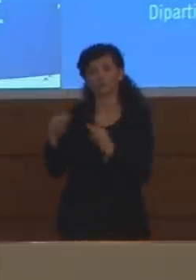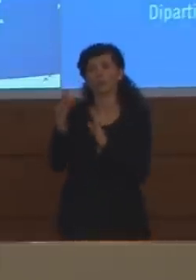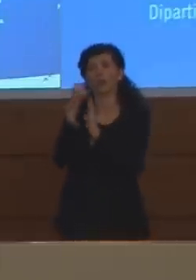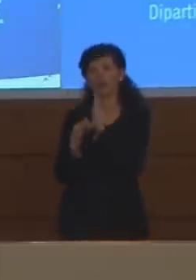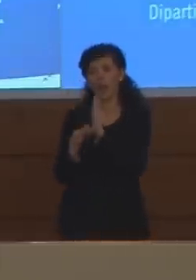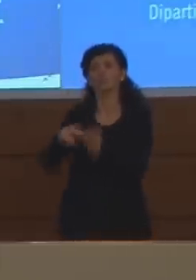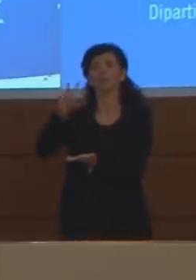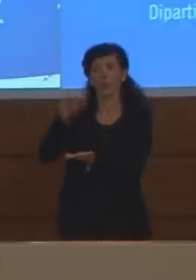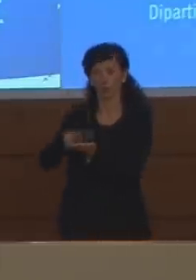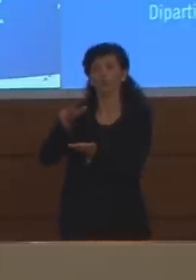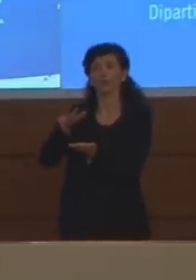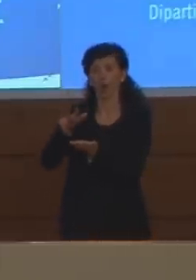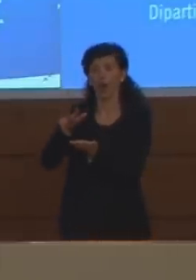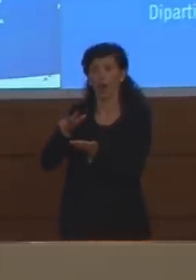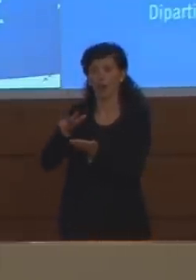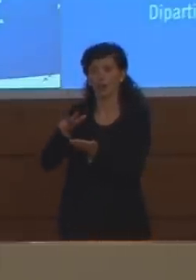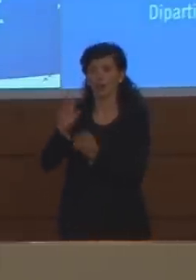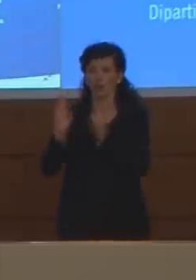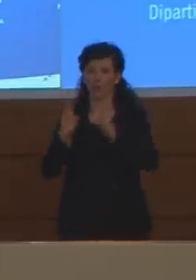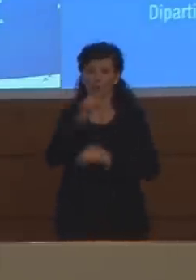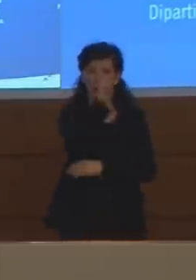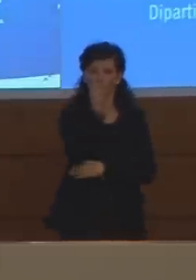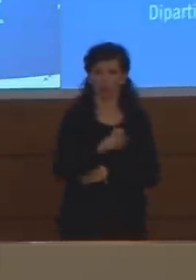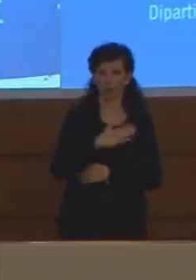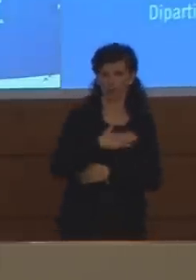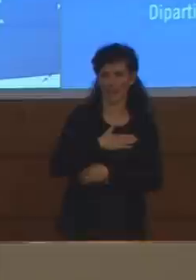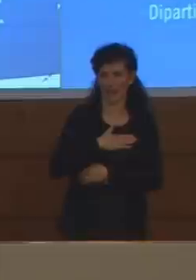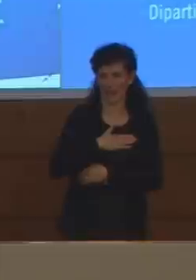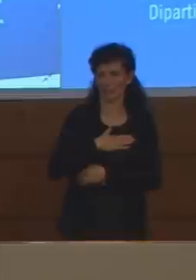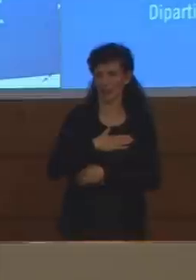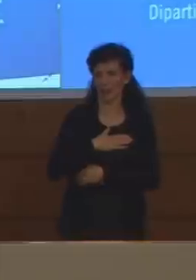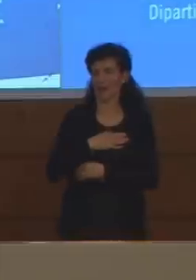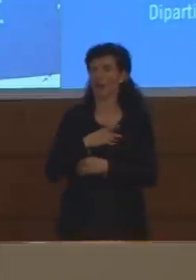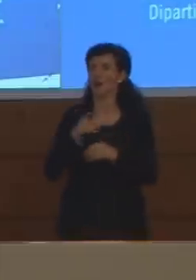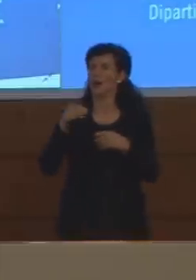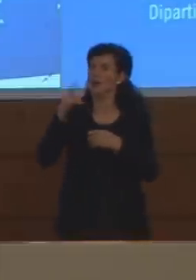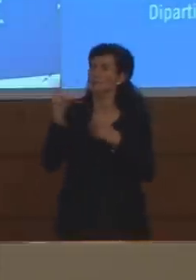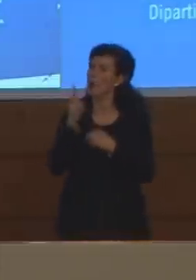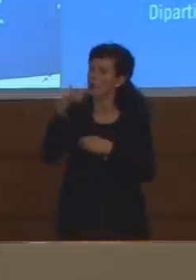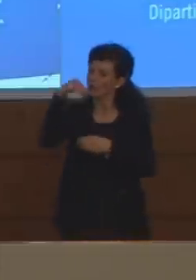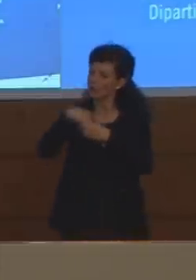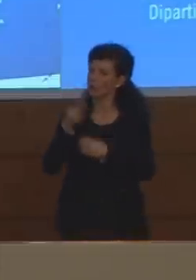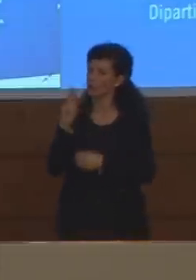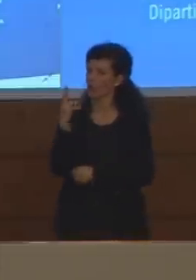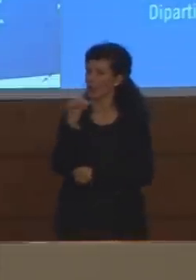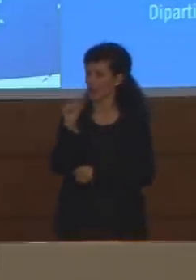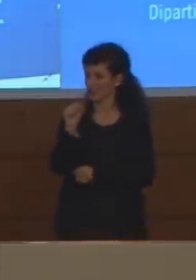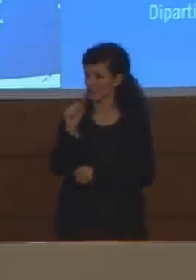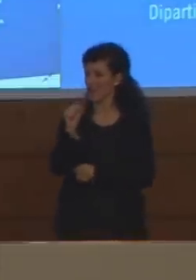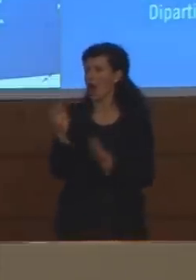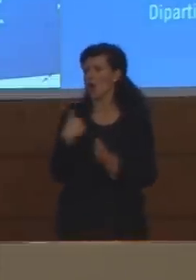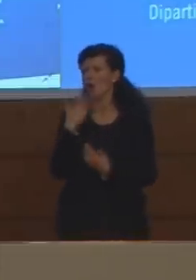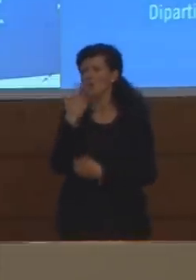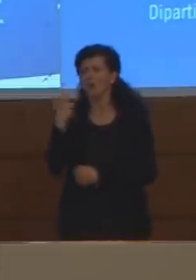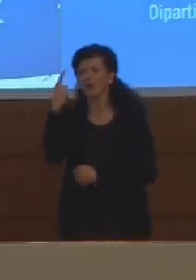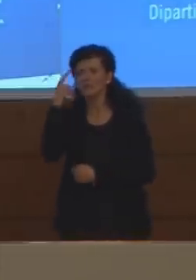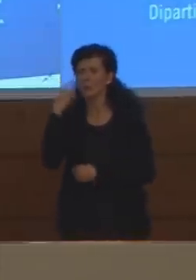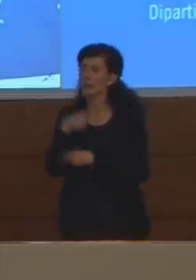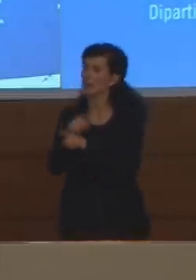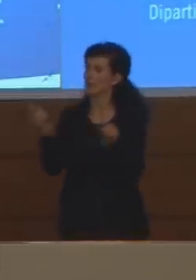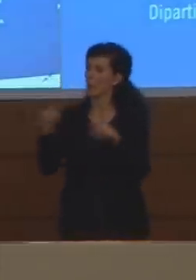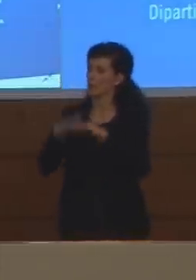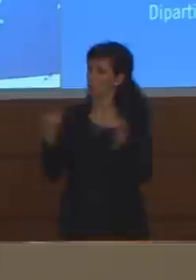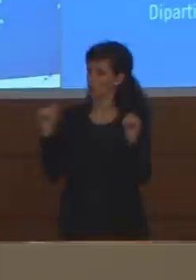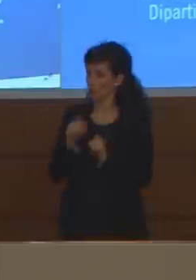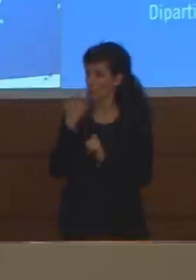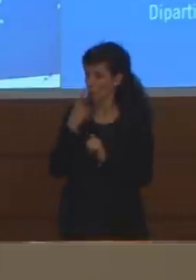pubblicate voi con una stima di quelli morti nelle RSA e volevo sapere se avete intenzione anche voi di fare questo